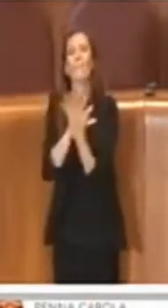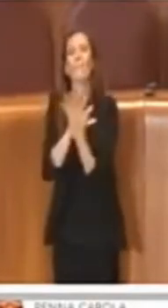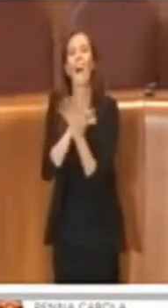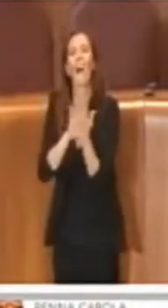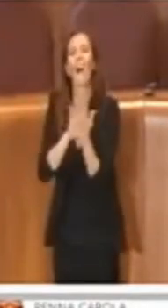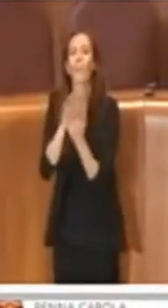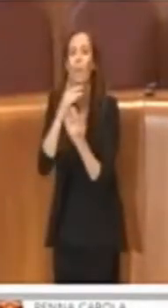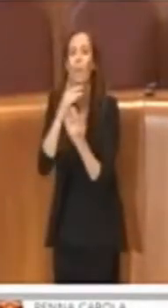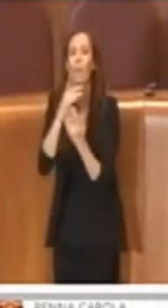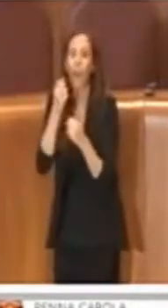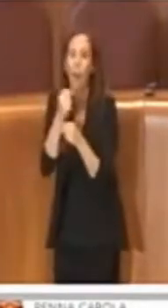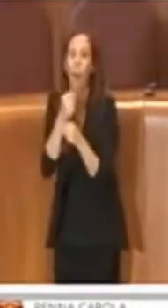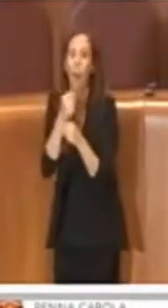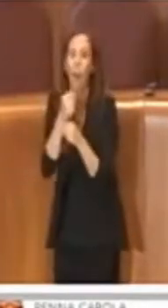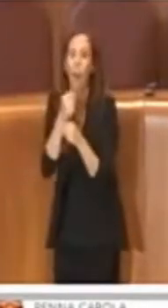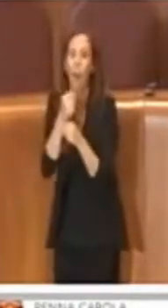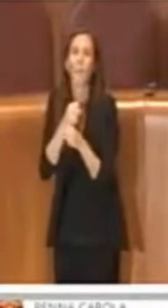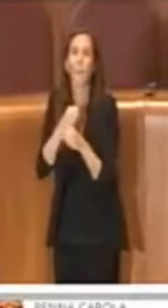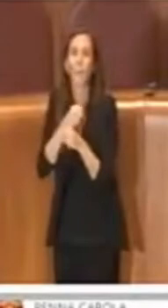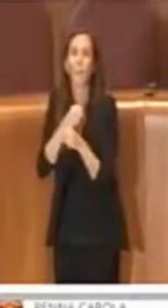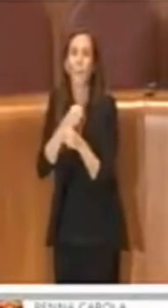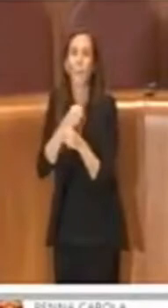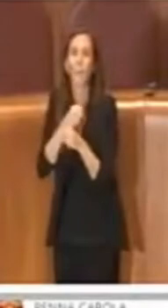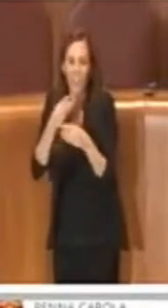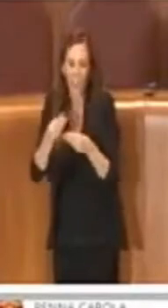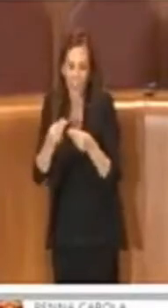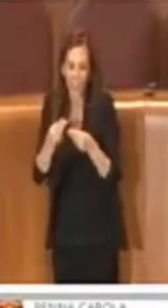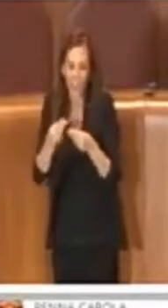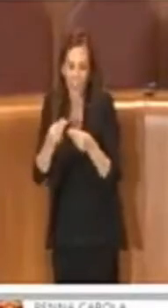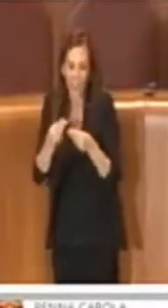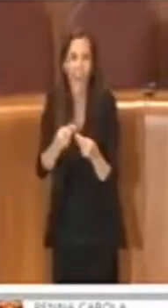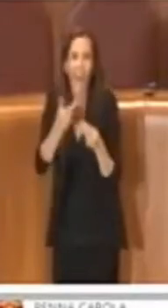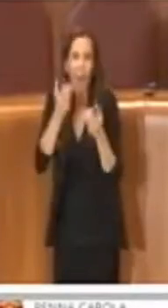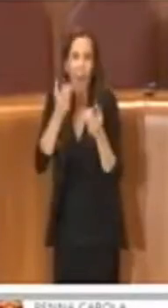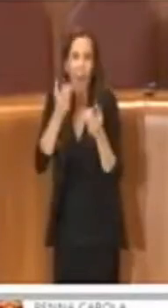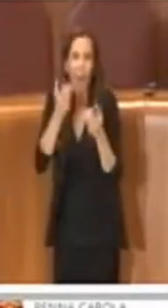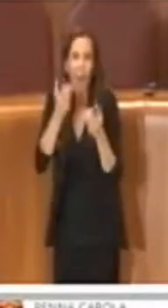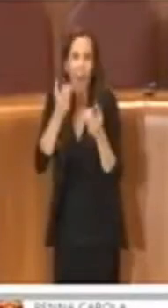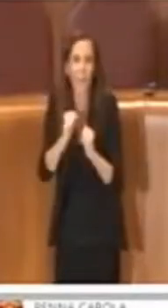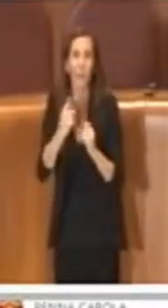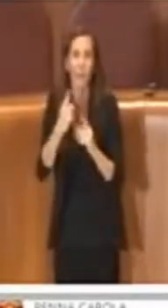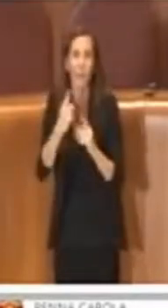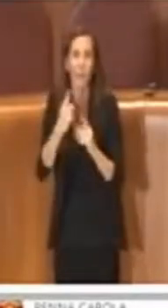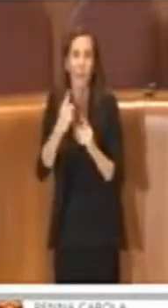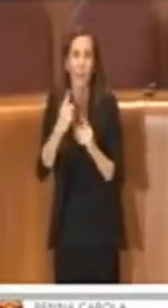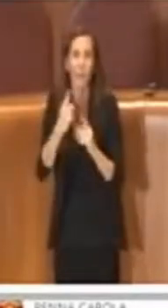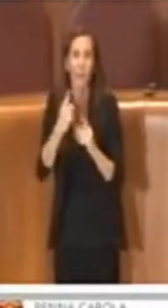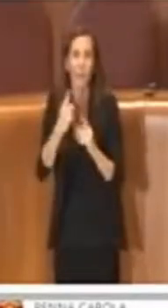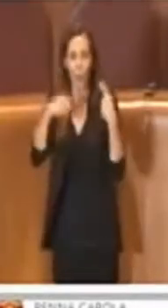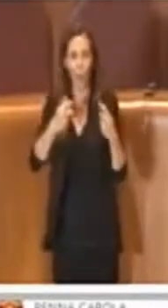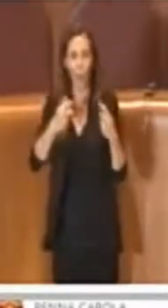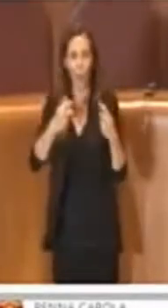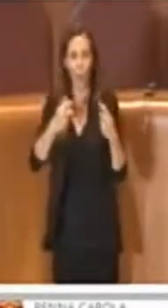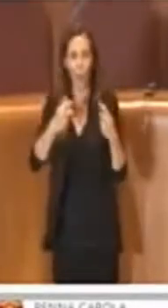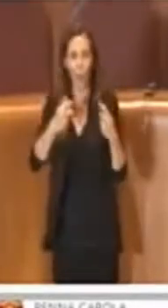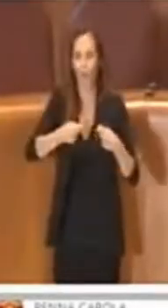affliggono il commercio, così non è naturalmente, questo motiva la posizione del no dei